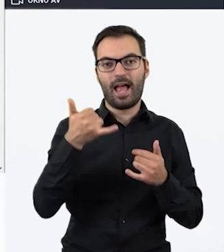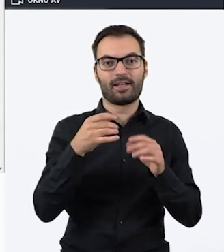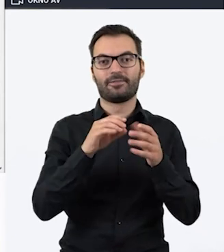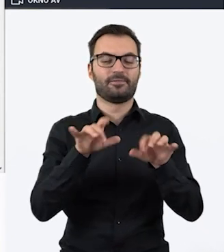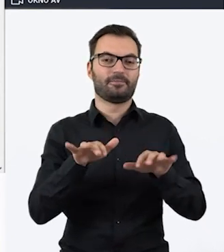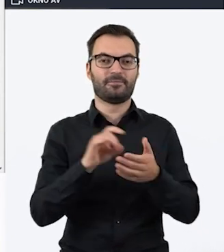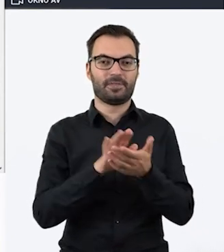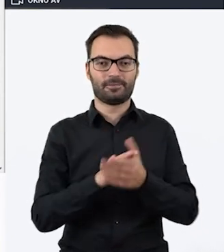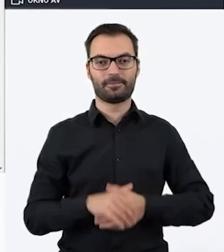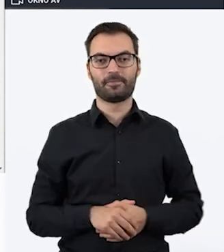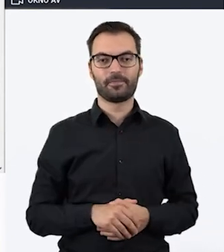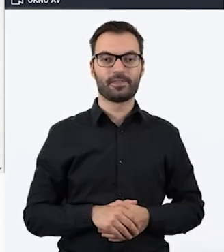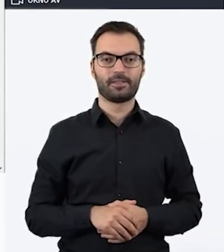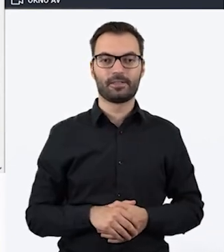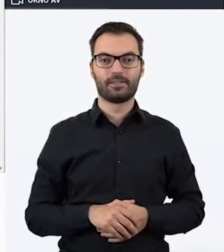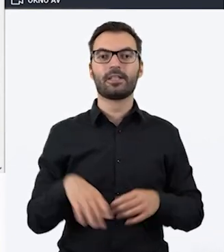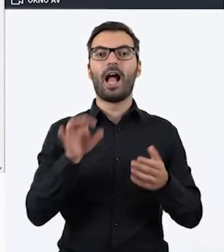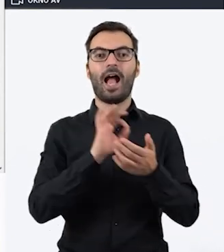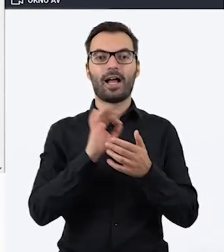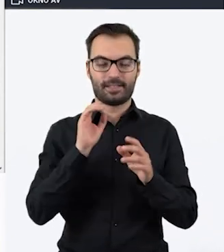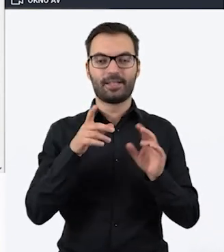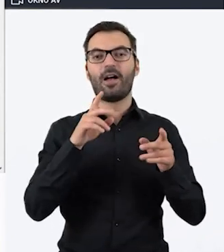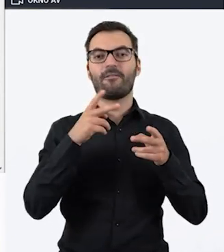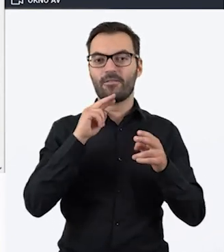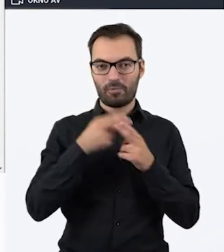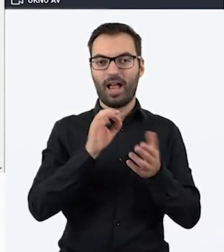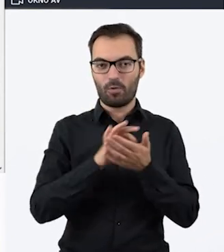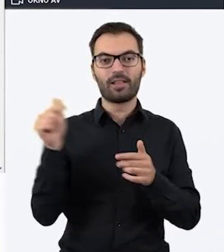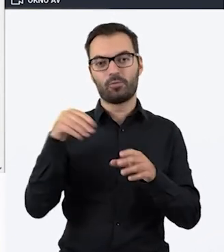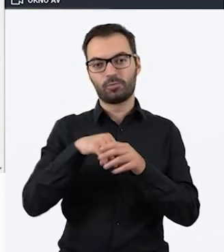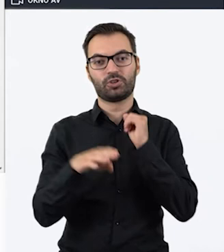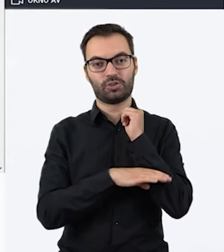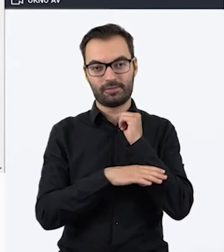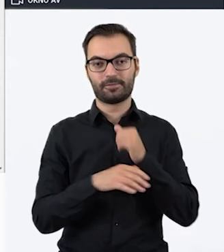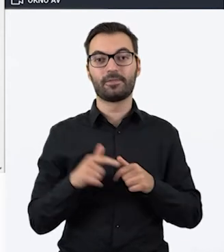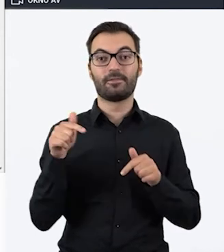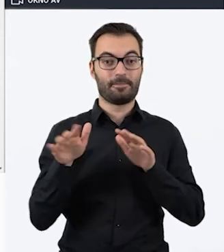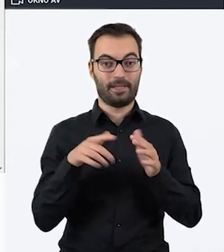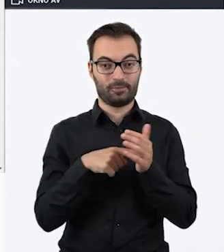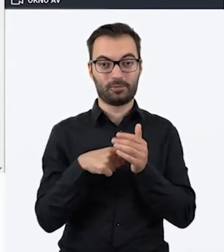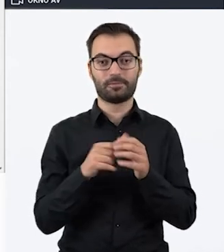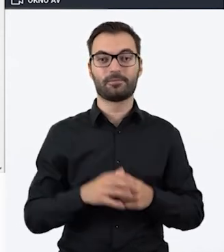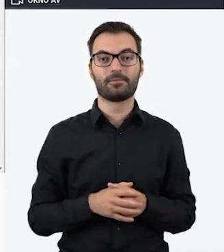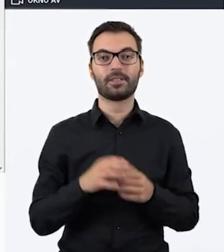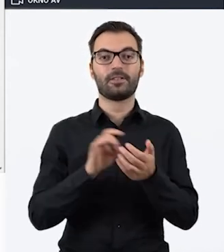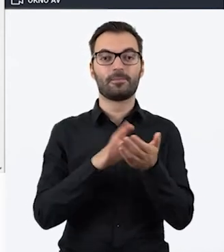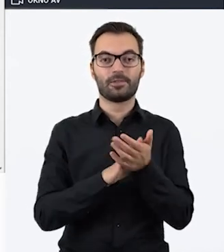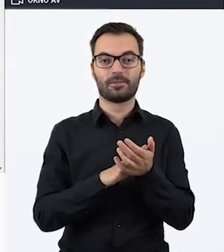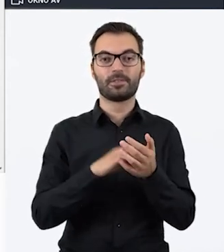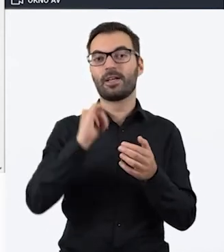wpisywać. Tutaj, czyli tak wyrażenie regularne, które zawiera ma być drzewo i tutaj w tym miejscu wpisujemy, jaki